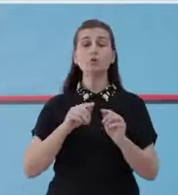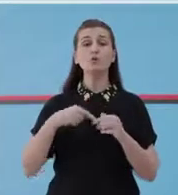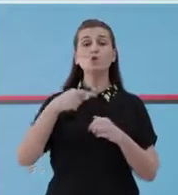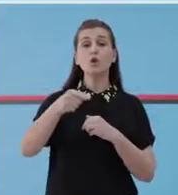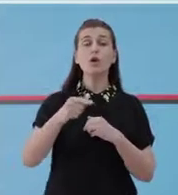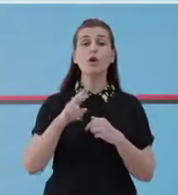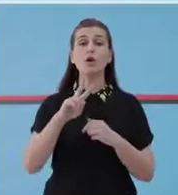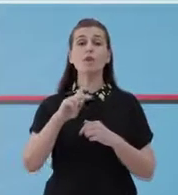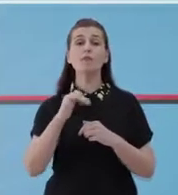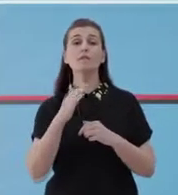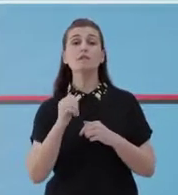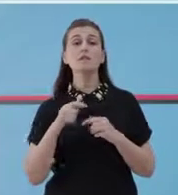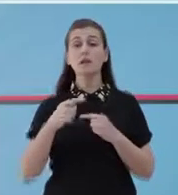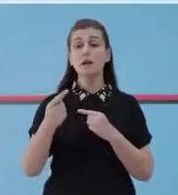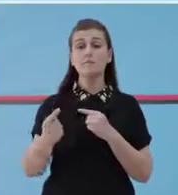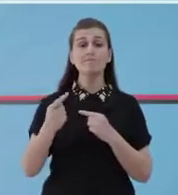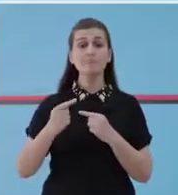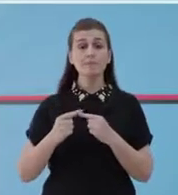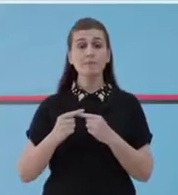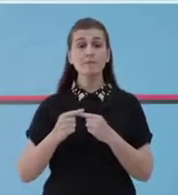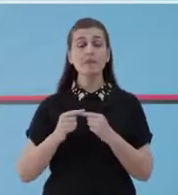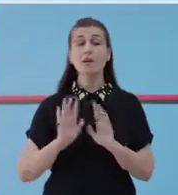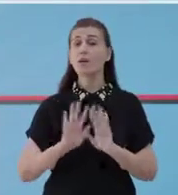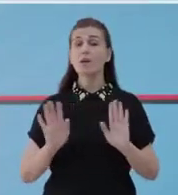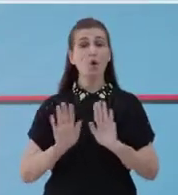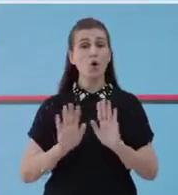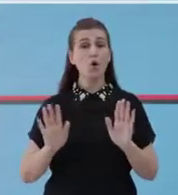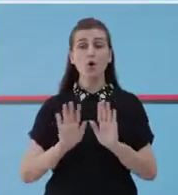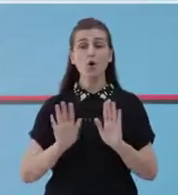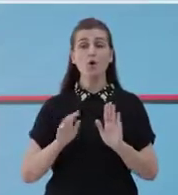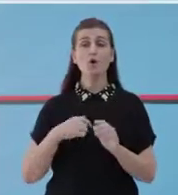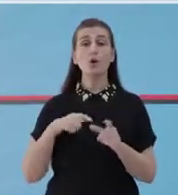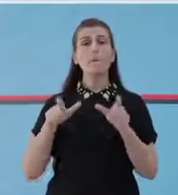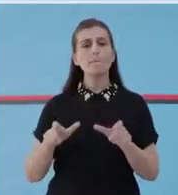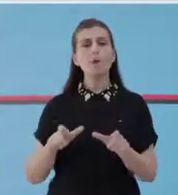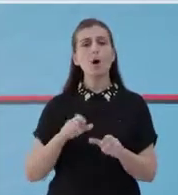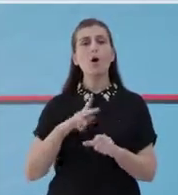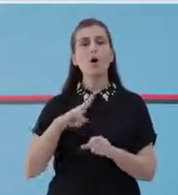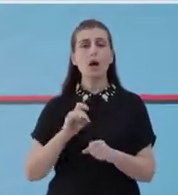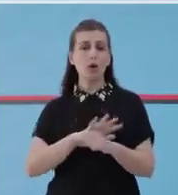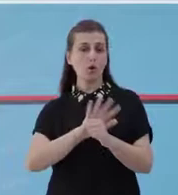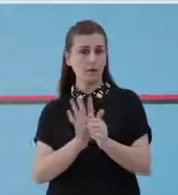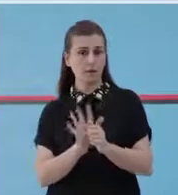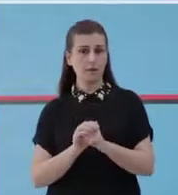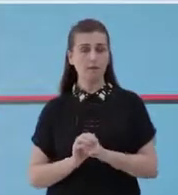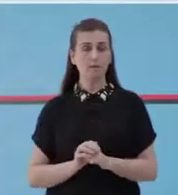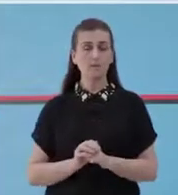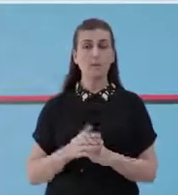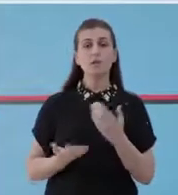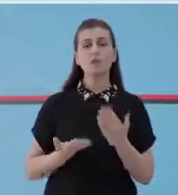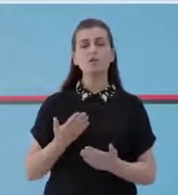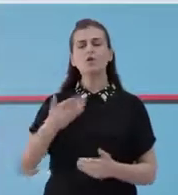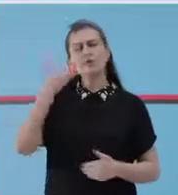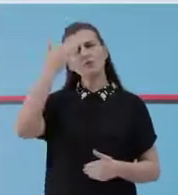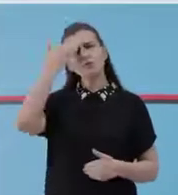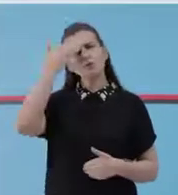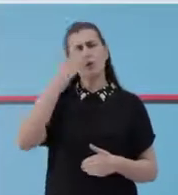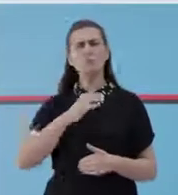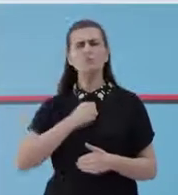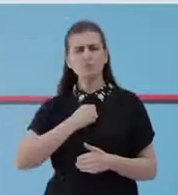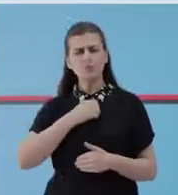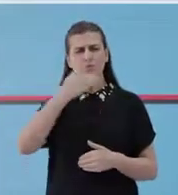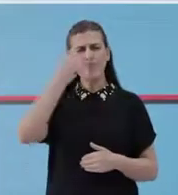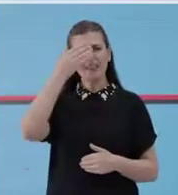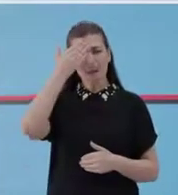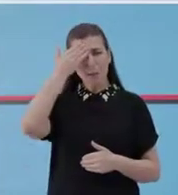të këta afërmit përshdolloj arsye për të parandaluar transmitimin e COVID-19. Nëse keni shenjat smundjes COVID